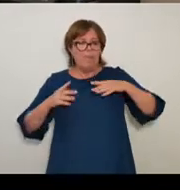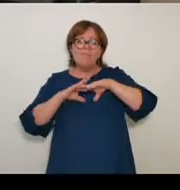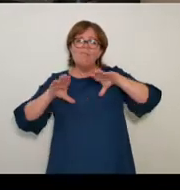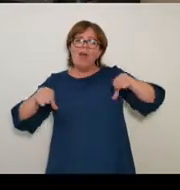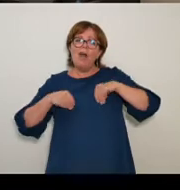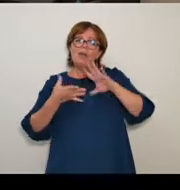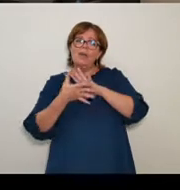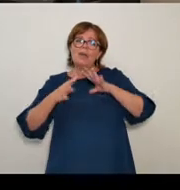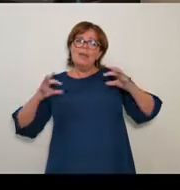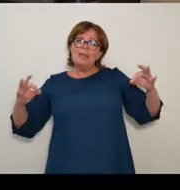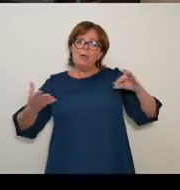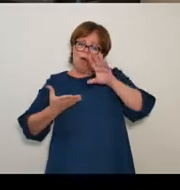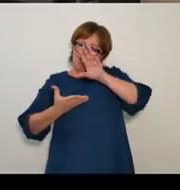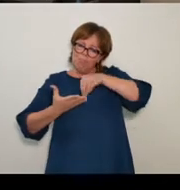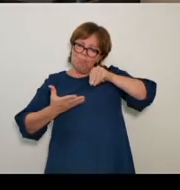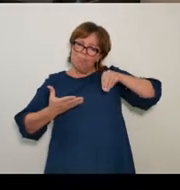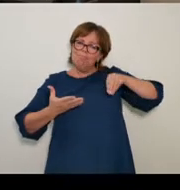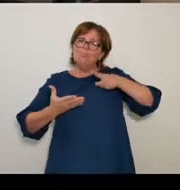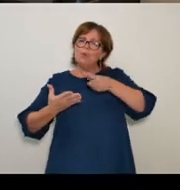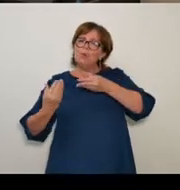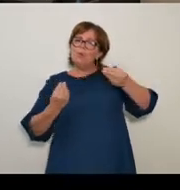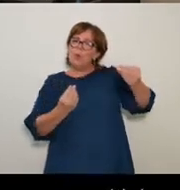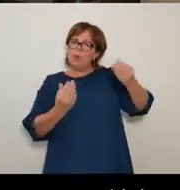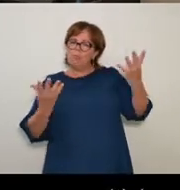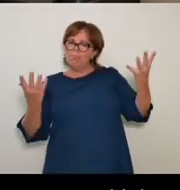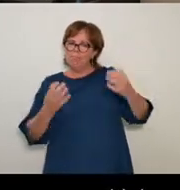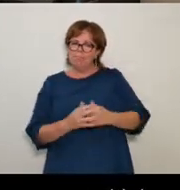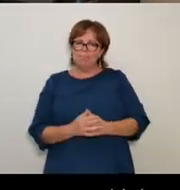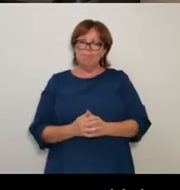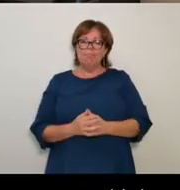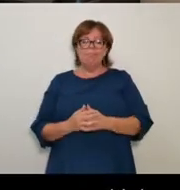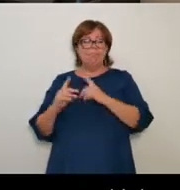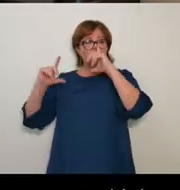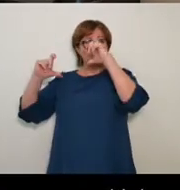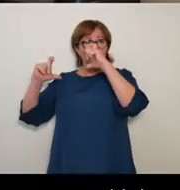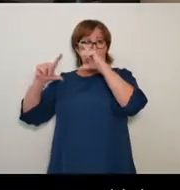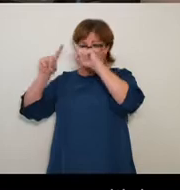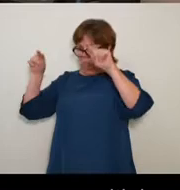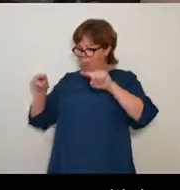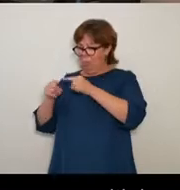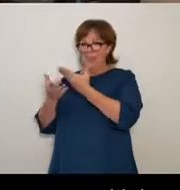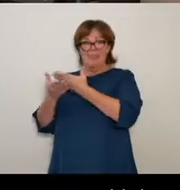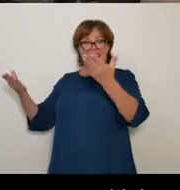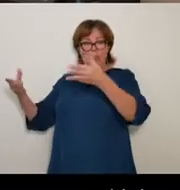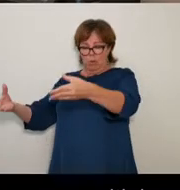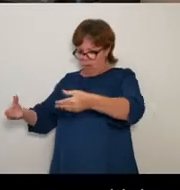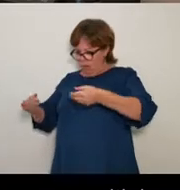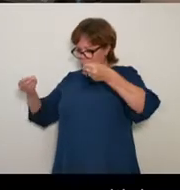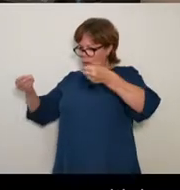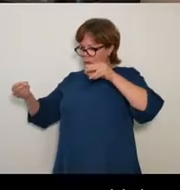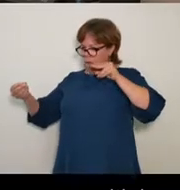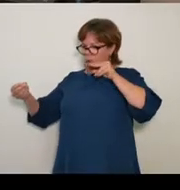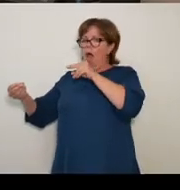familial, je tente de faire saisir comment une simple photo peut parfois s'avérer déterminante dans ses